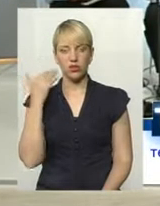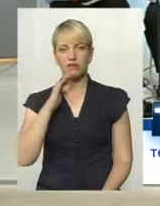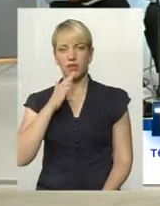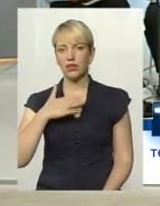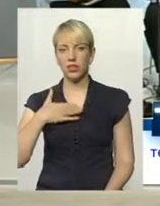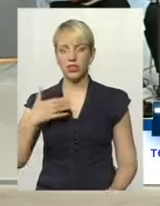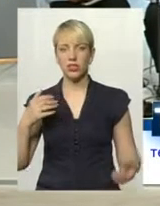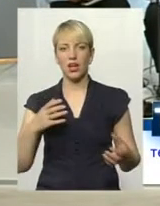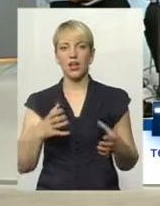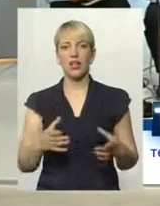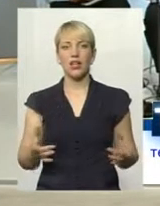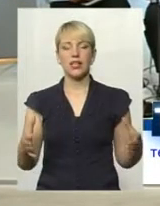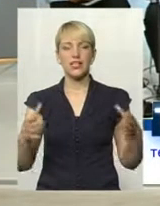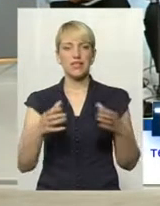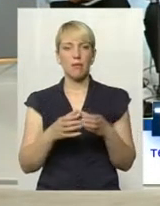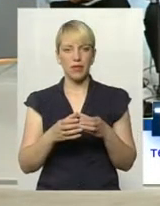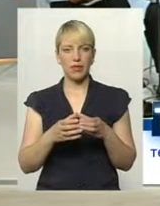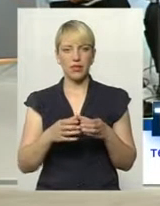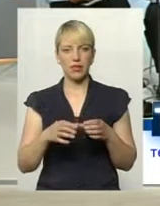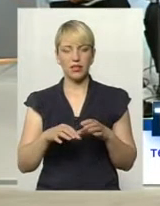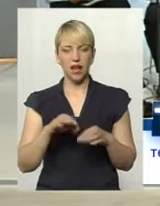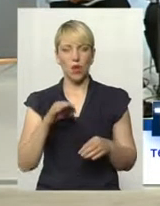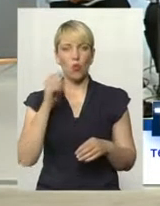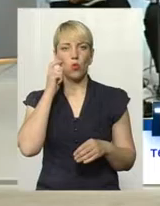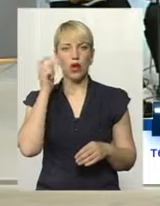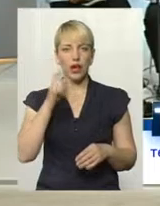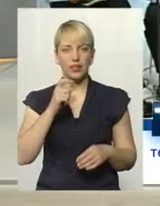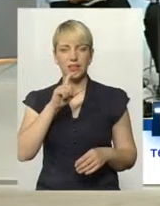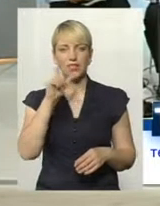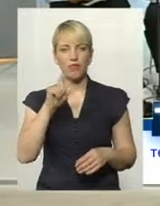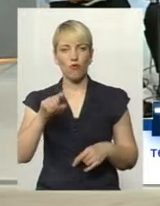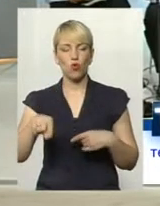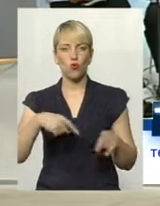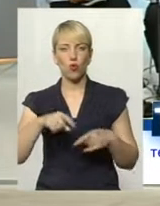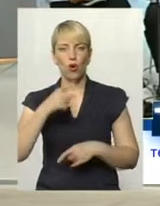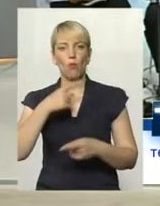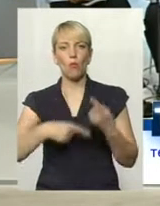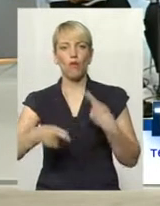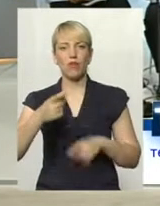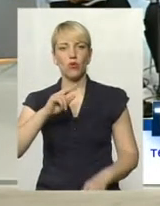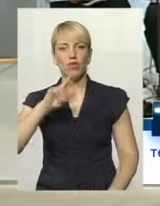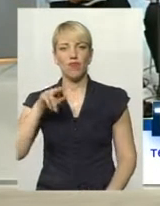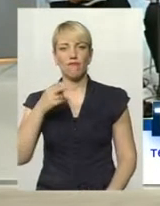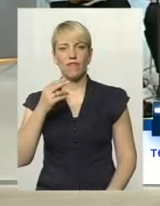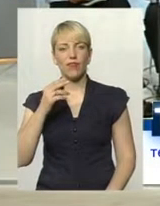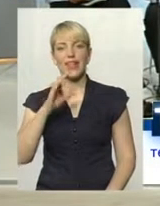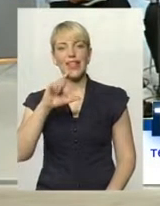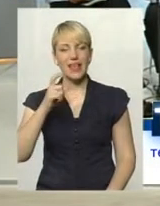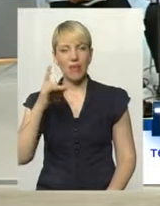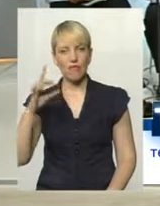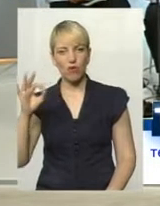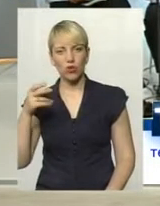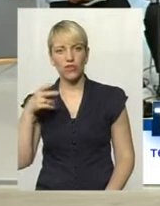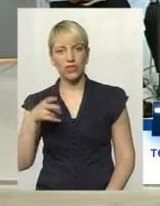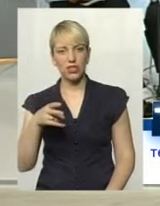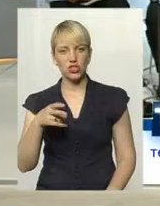збірна України з футболу повернулася з Євро-2016. Не забито жодного гола,